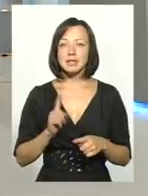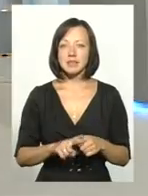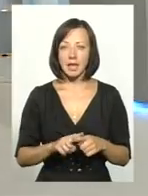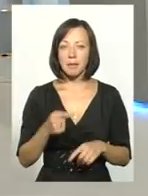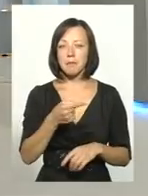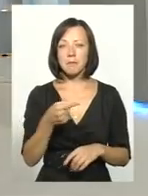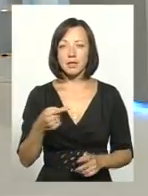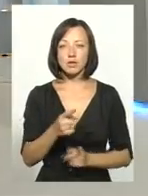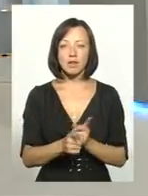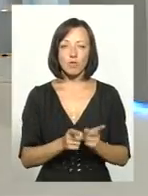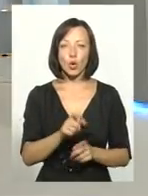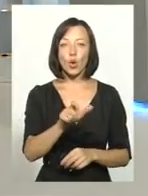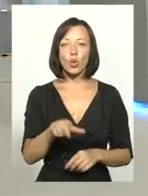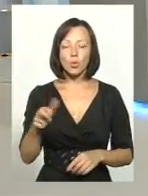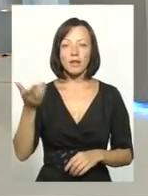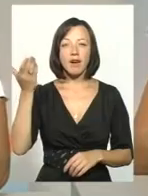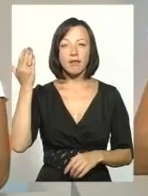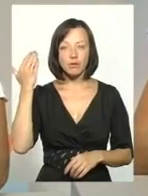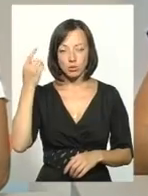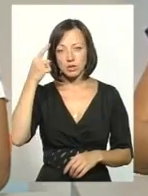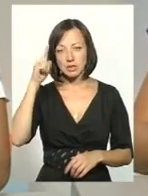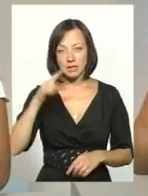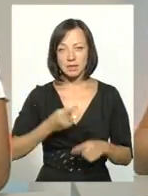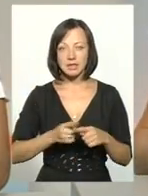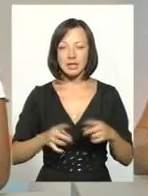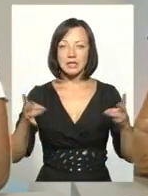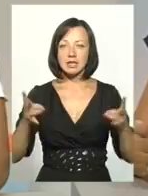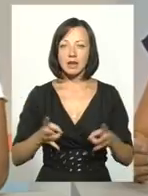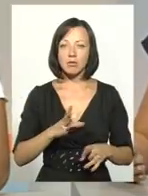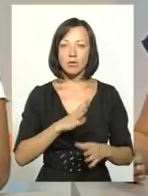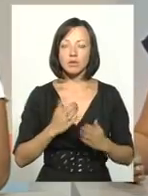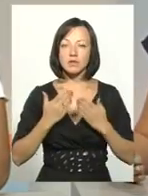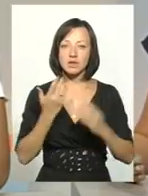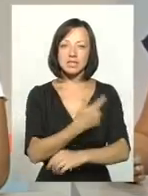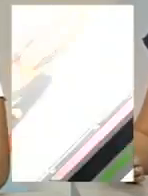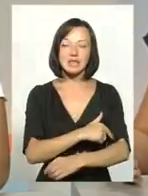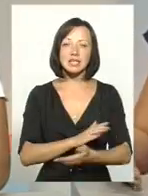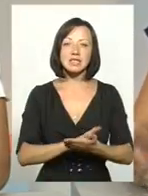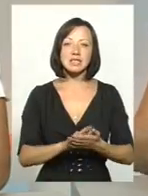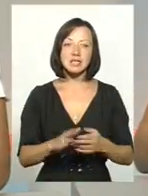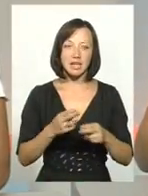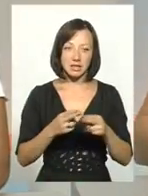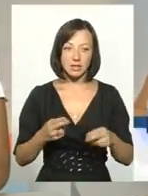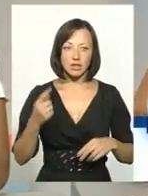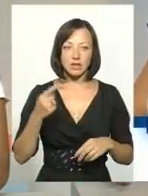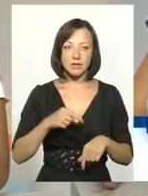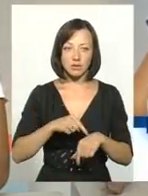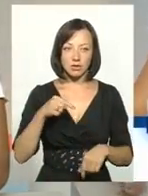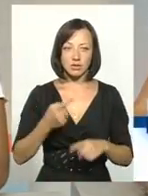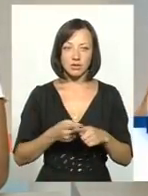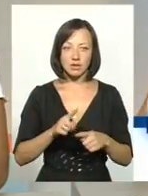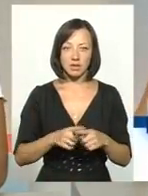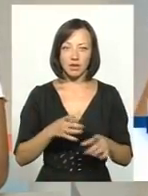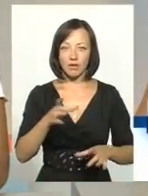реформи. От людям давним-давно відомо, що це треба було звернутися до санстанції. Ви чуєте, як це шайба